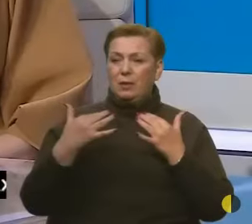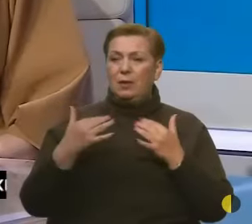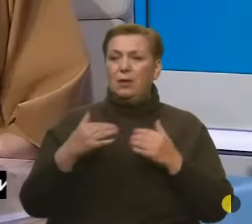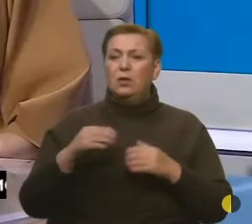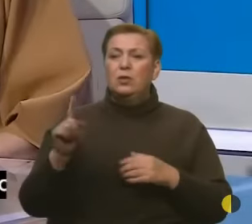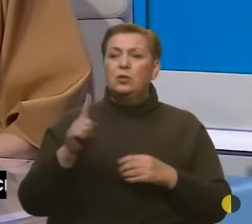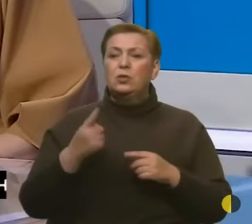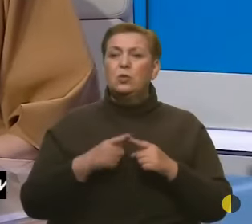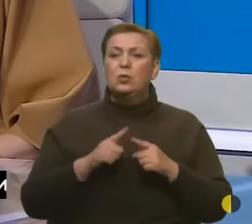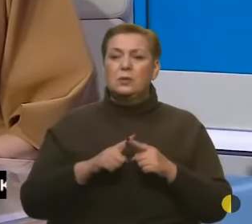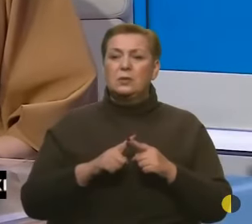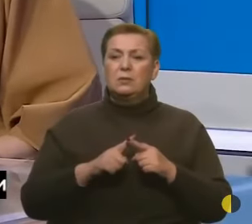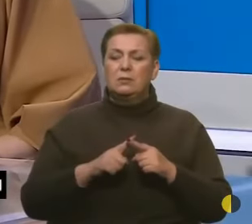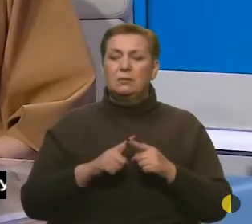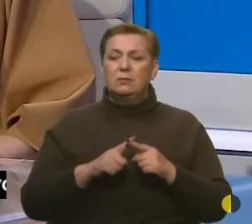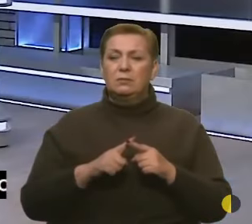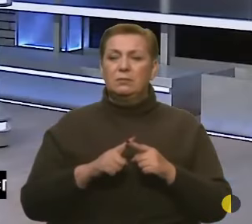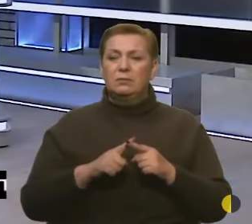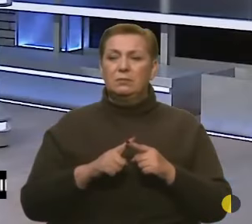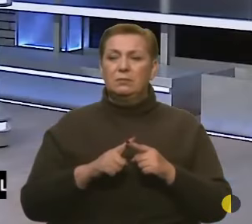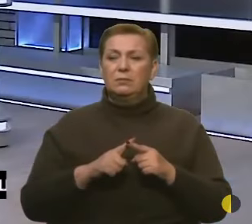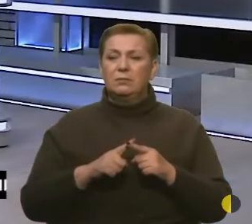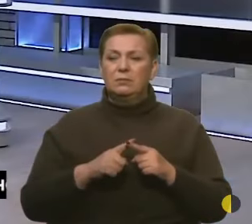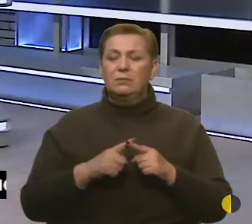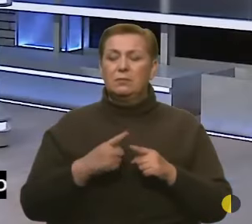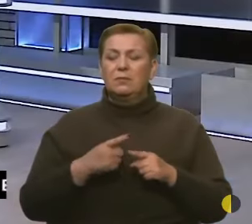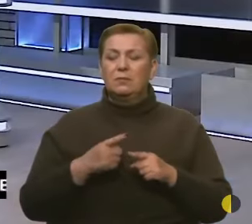відбитими ворожими атаками на запорізькому напрямку?